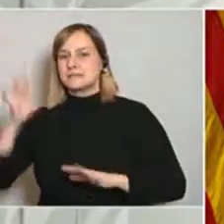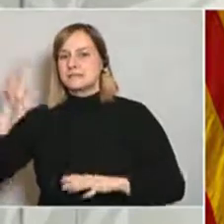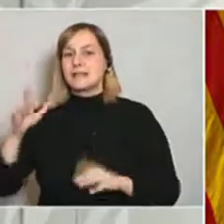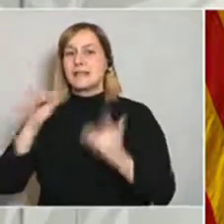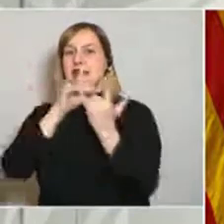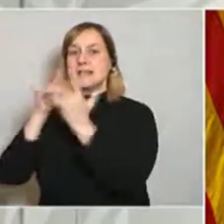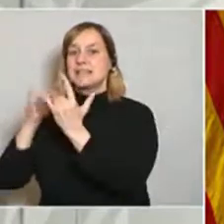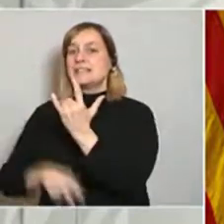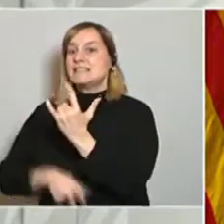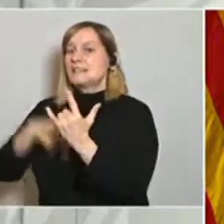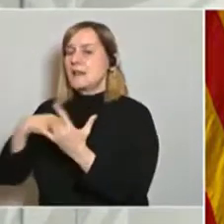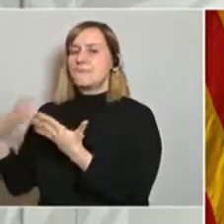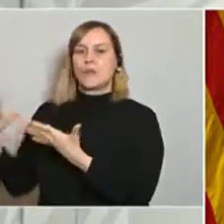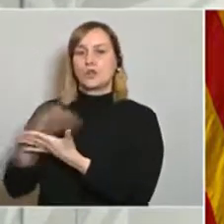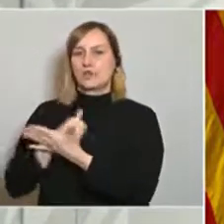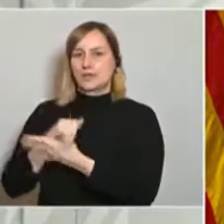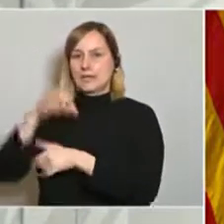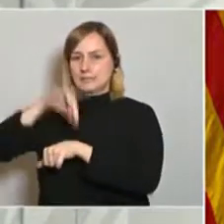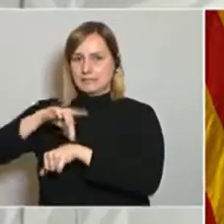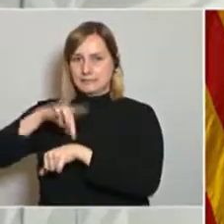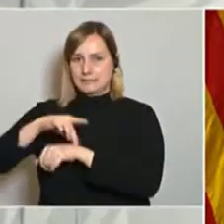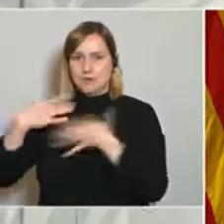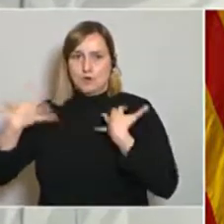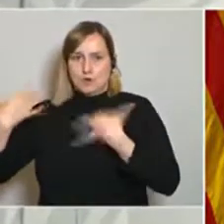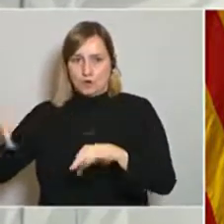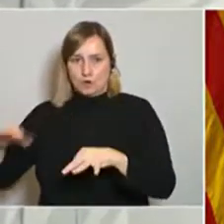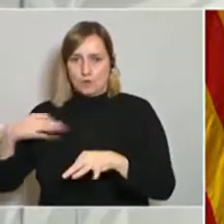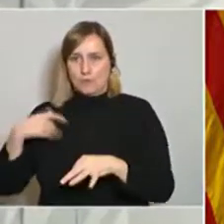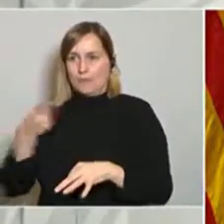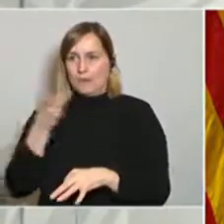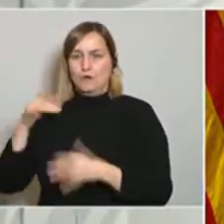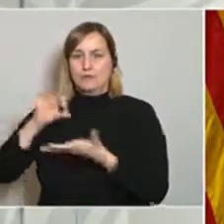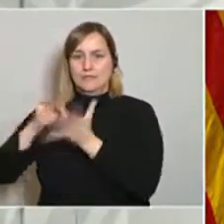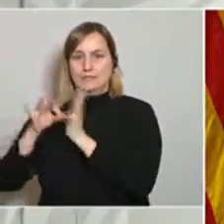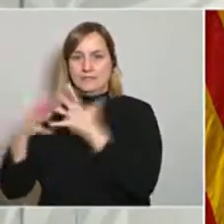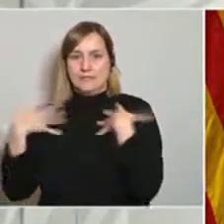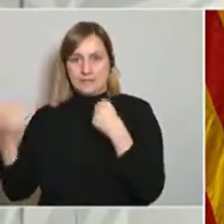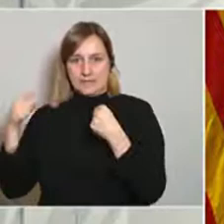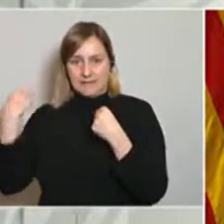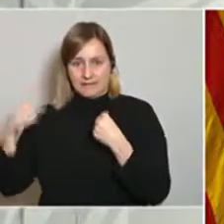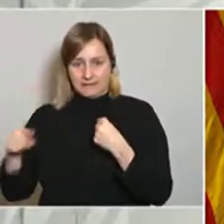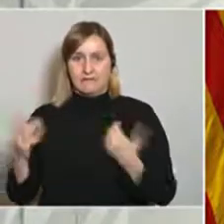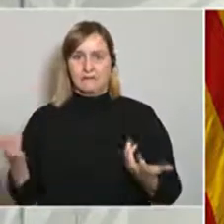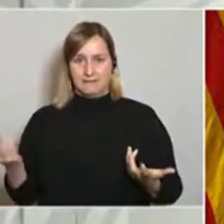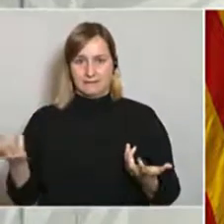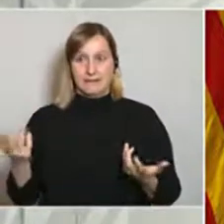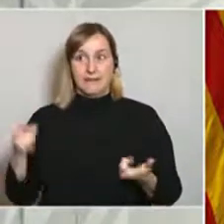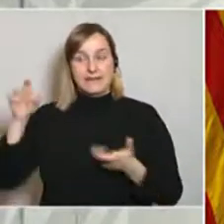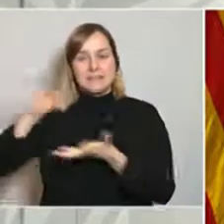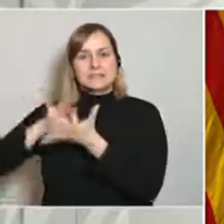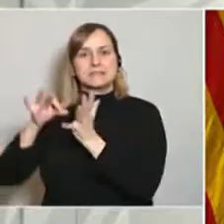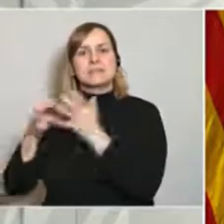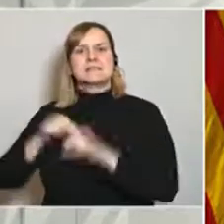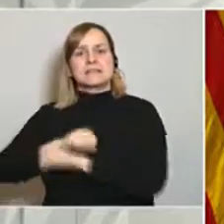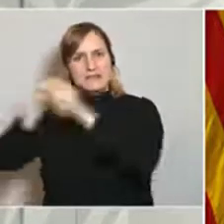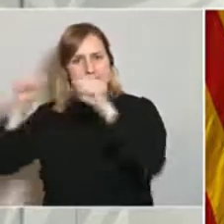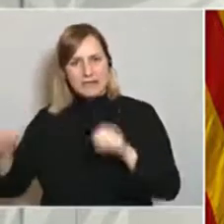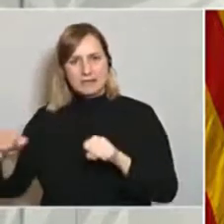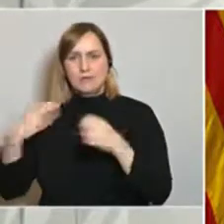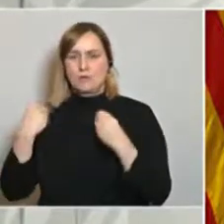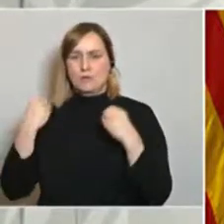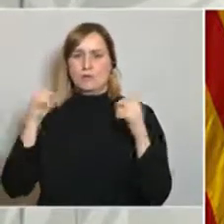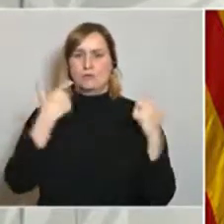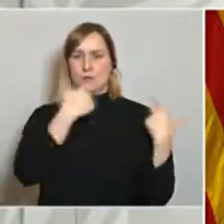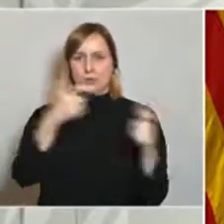totes les patologies que té de normal el nostre sistema sanitari i que és un sistema gran i robust que té moltes unitats.